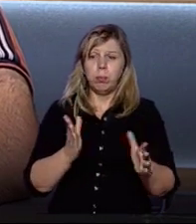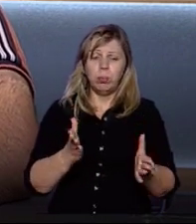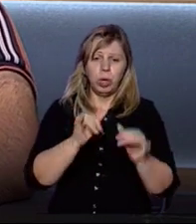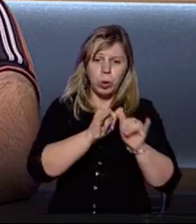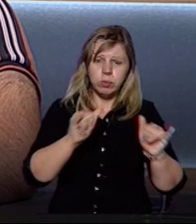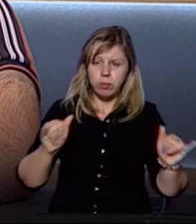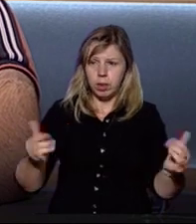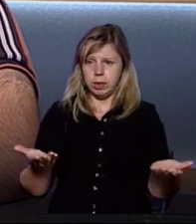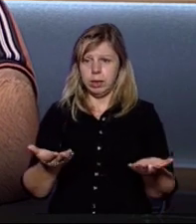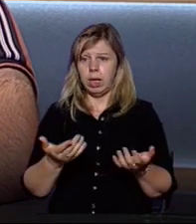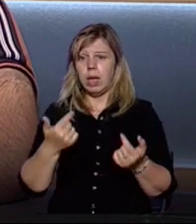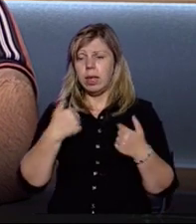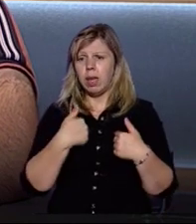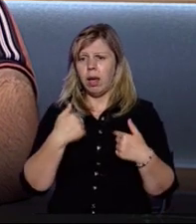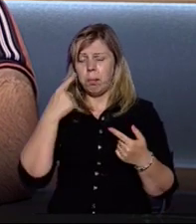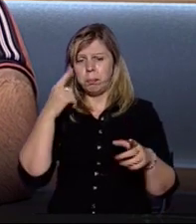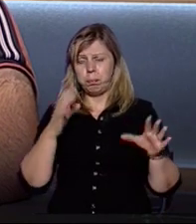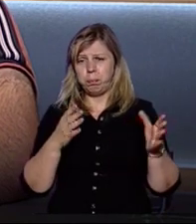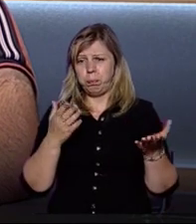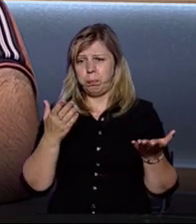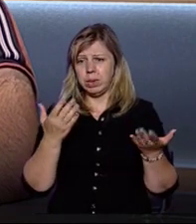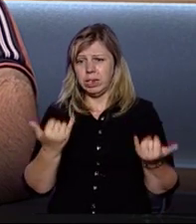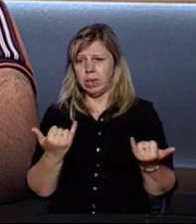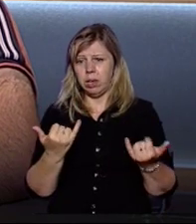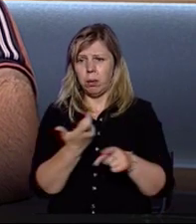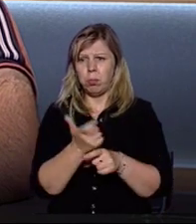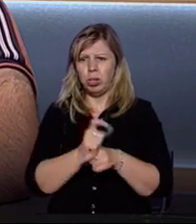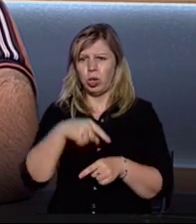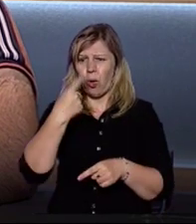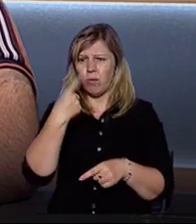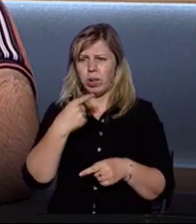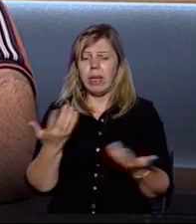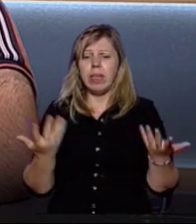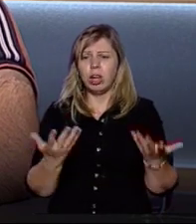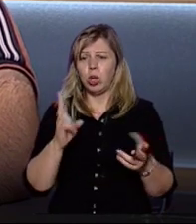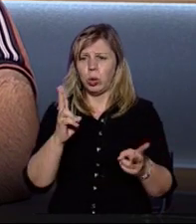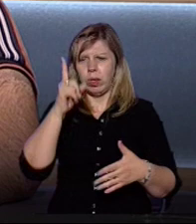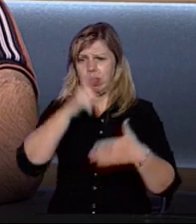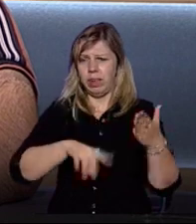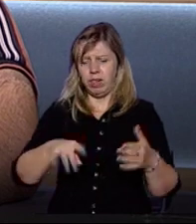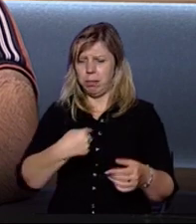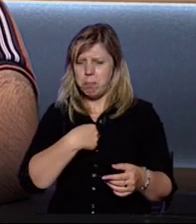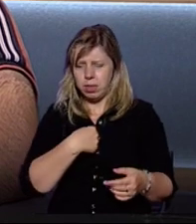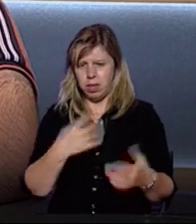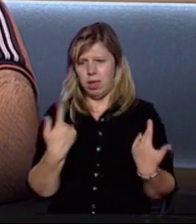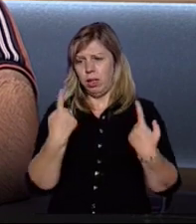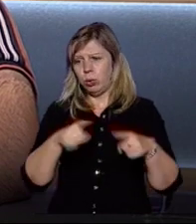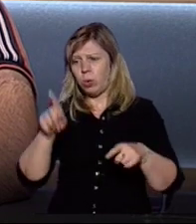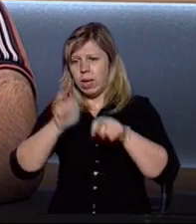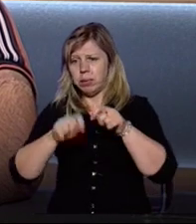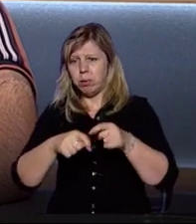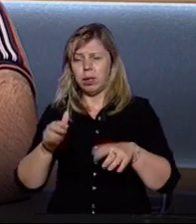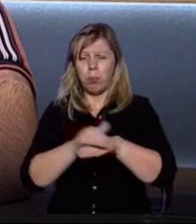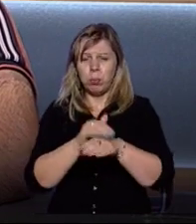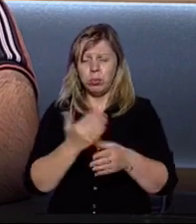розвиватися. Я переважно зараз більше говорю, якщо хтось не вірить мені або іншим експертам, будь